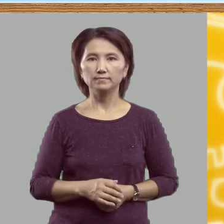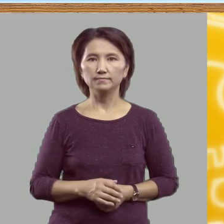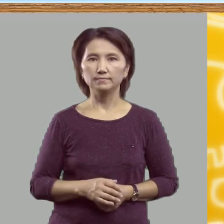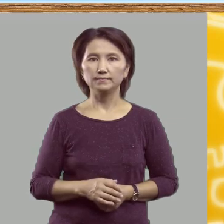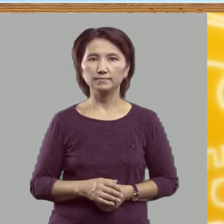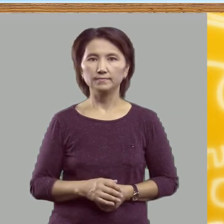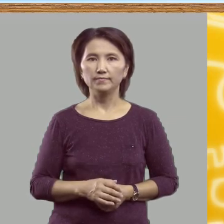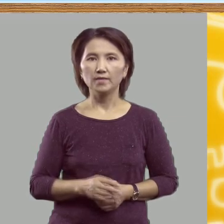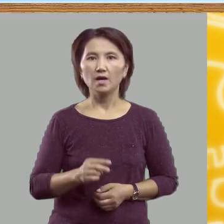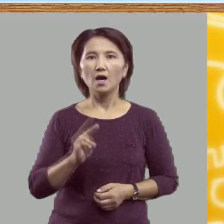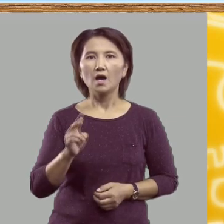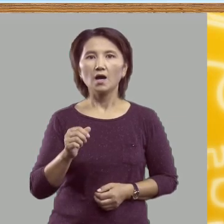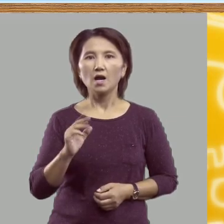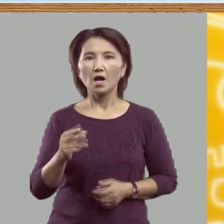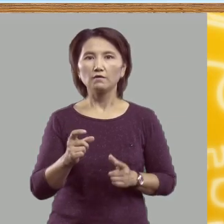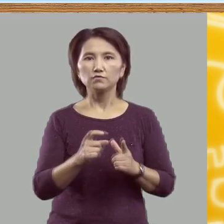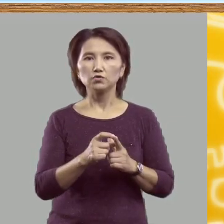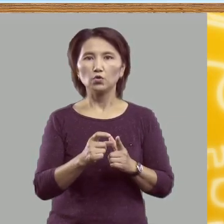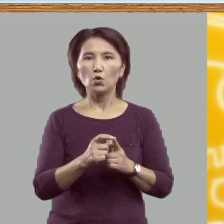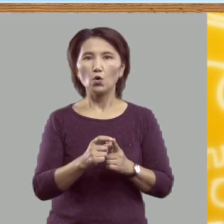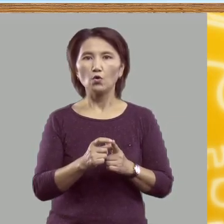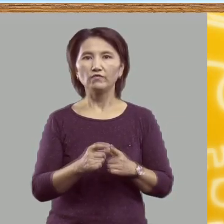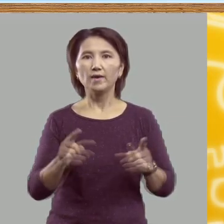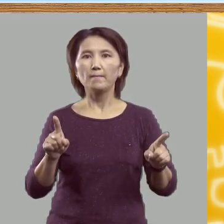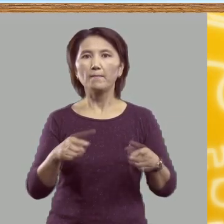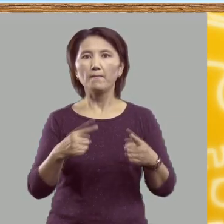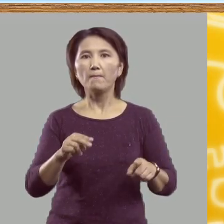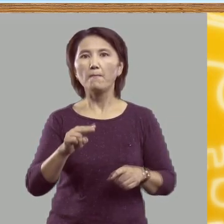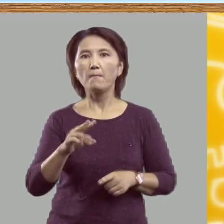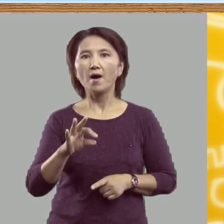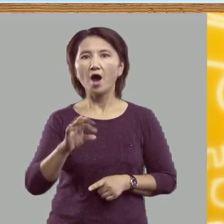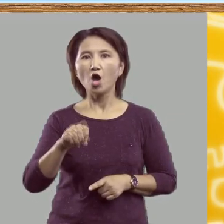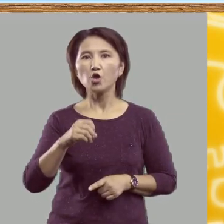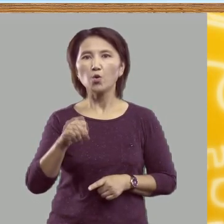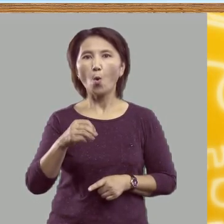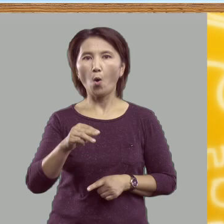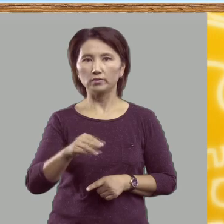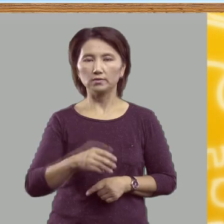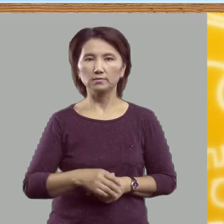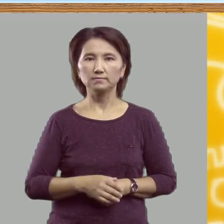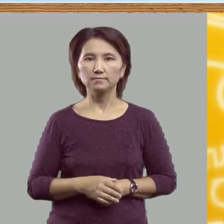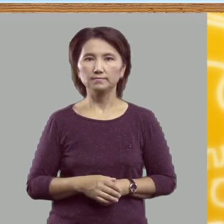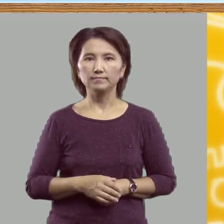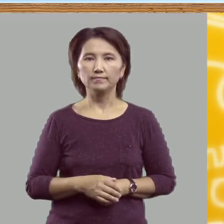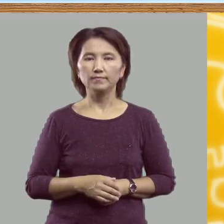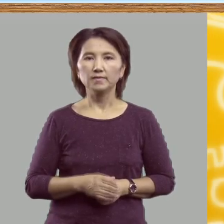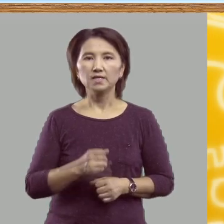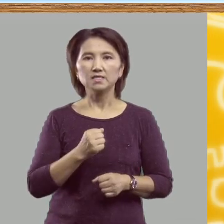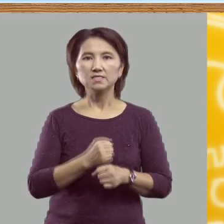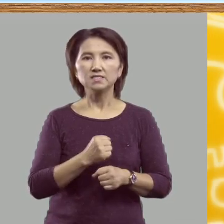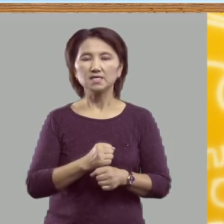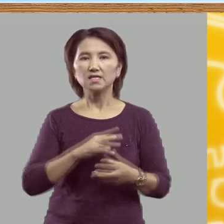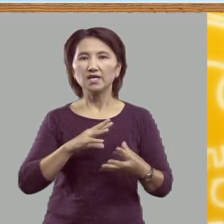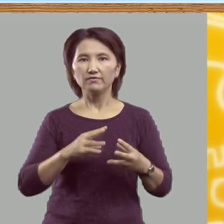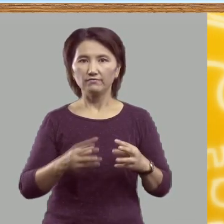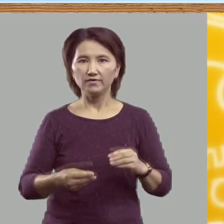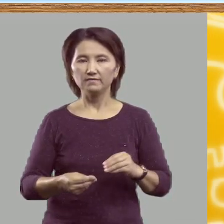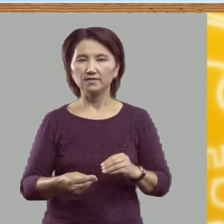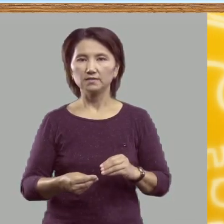Как в слове ПОЁТ. Сделаем вывод.